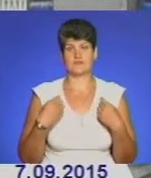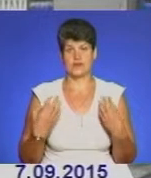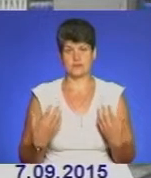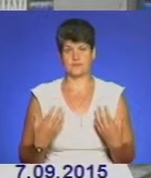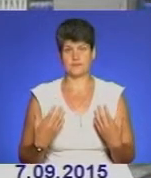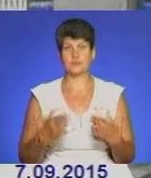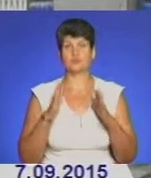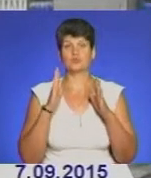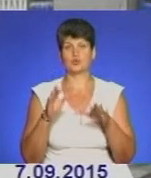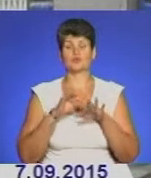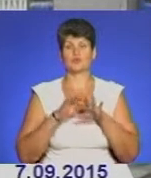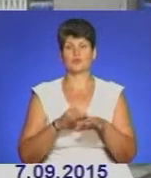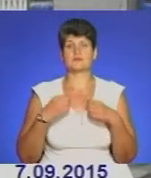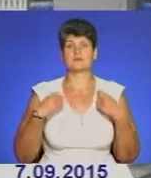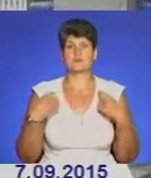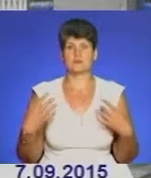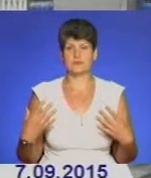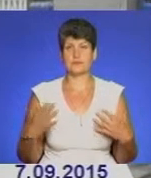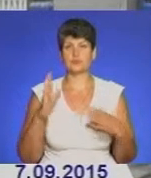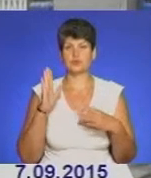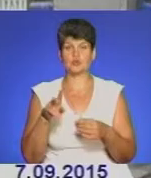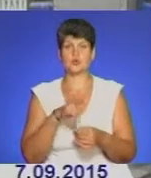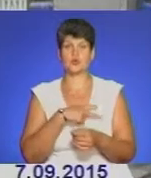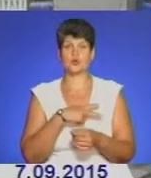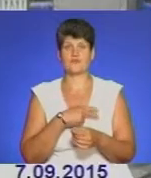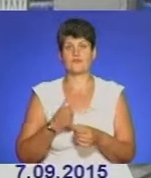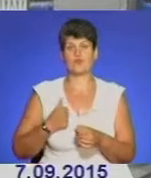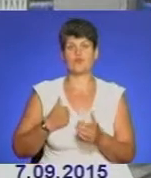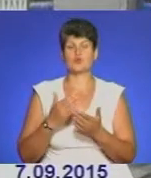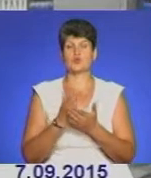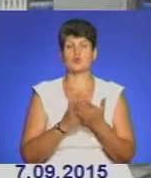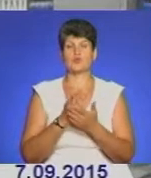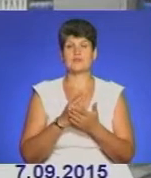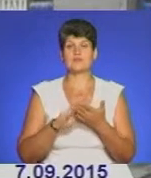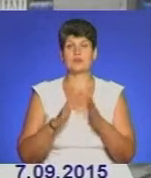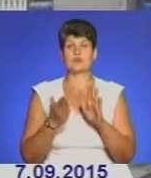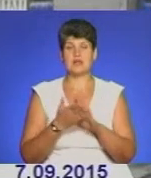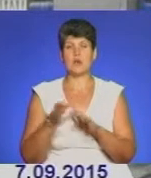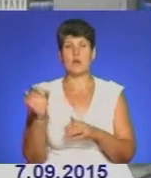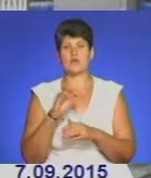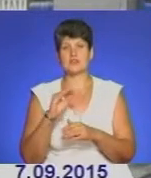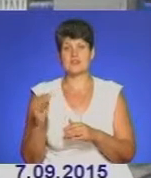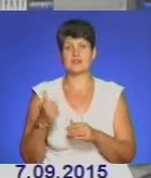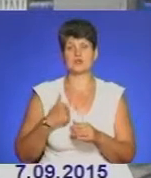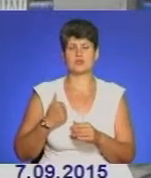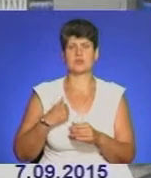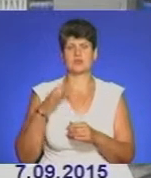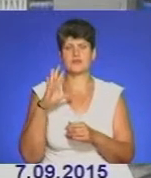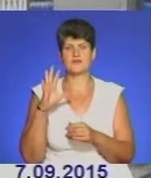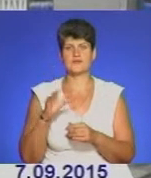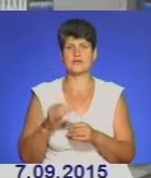Будуть проводитися урочистості, будуть нагроджені військовослужбовці за контрактами, офіцери, солдатами, всі категорії.